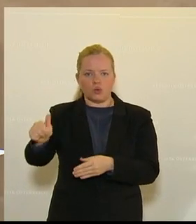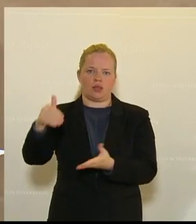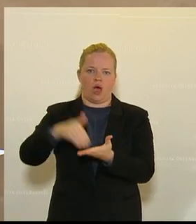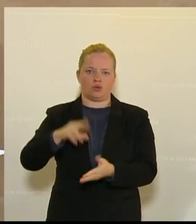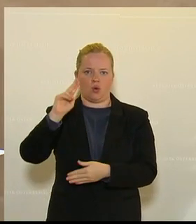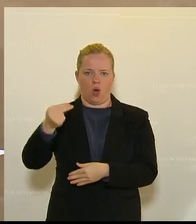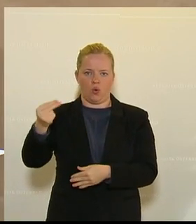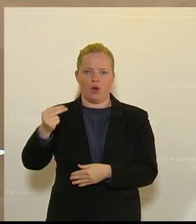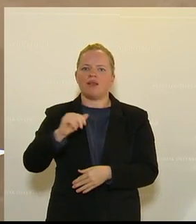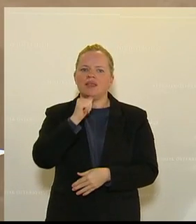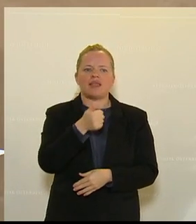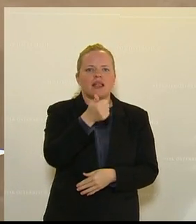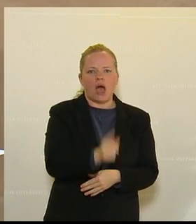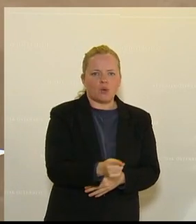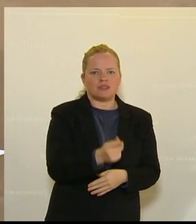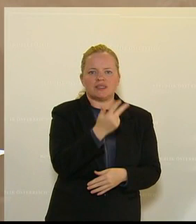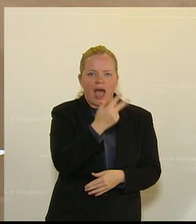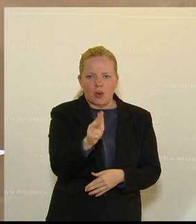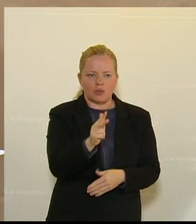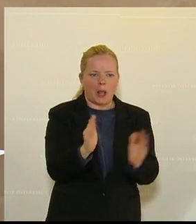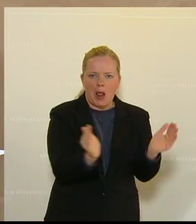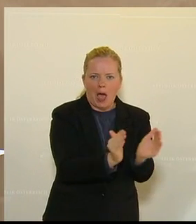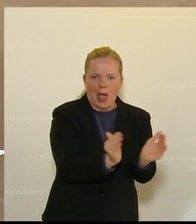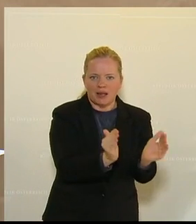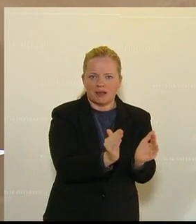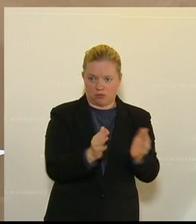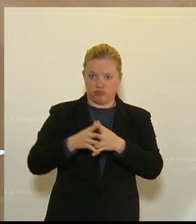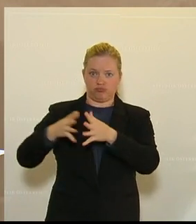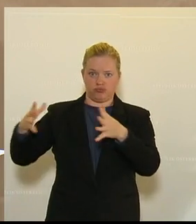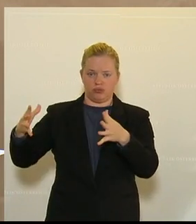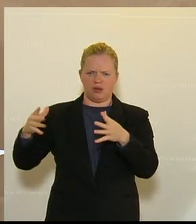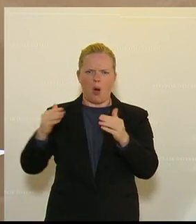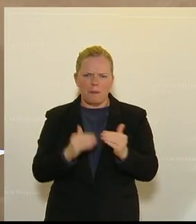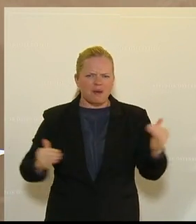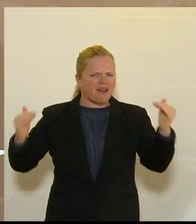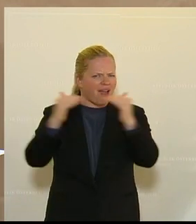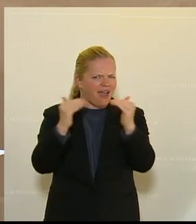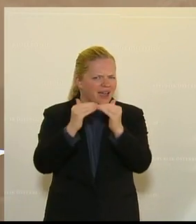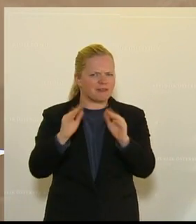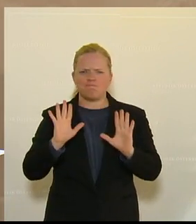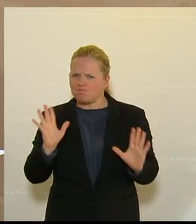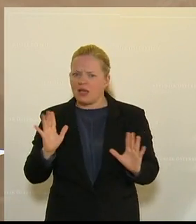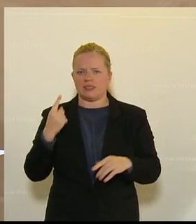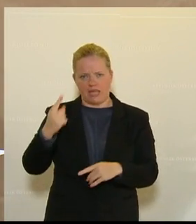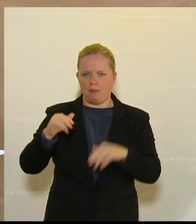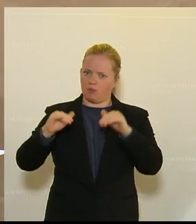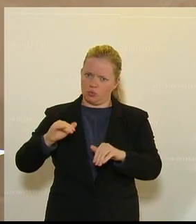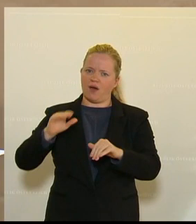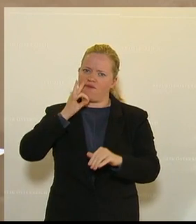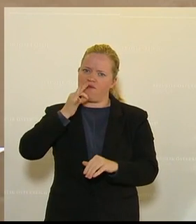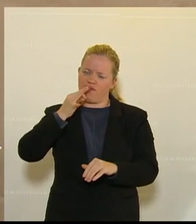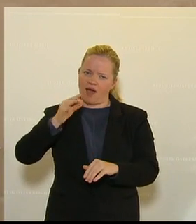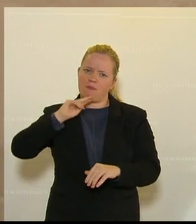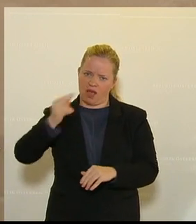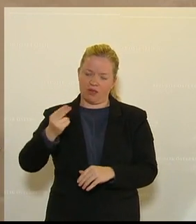geht es nicht um 1.300 Euro für einen Kleinen. Also, ob das gerecht ist, diese Frage, bitte, müssen Sie selber beantworten.